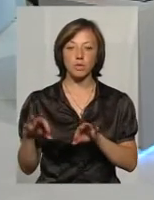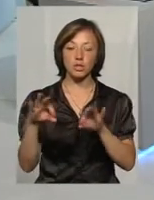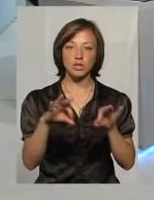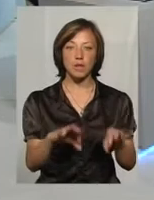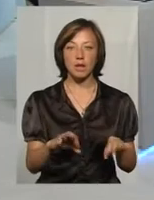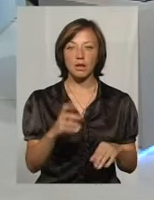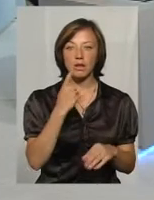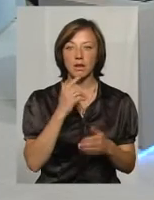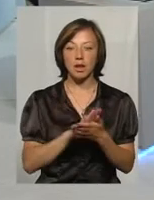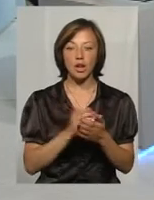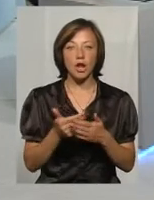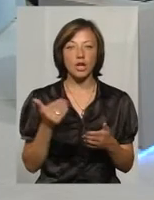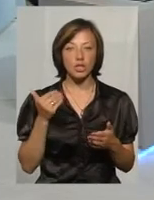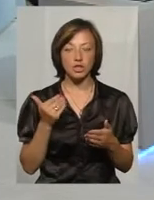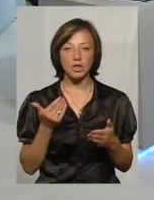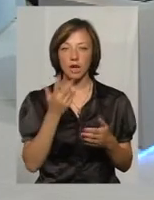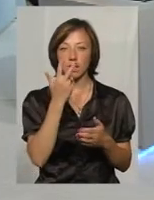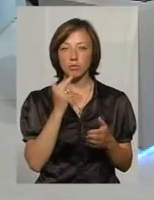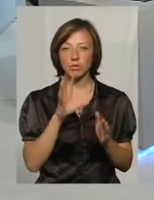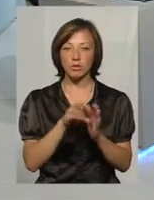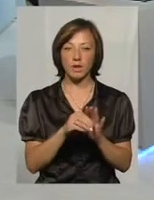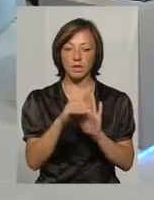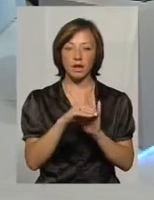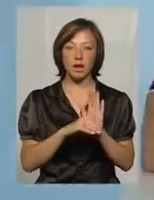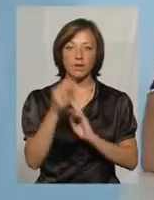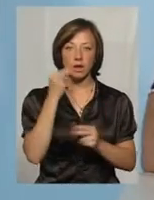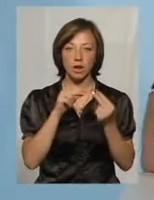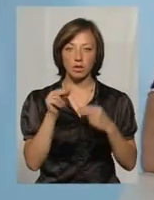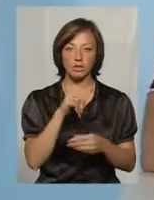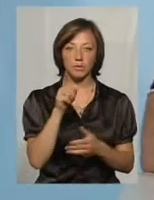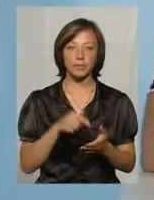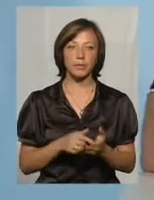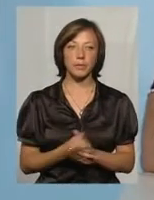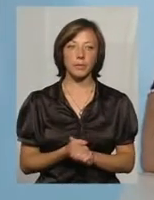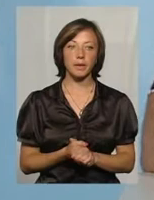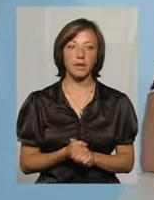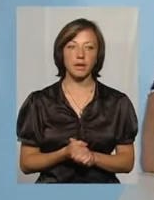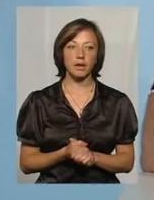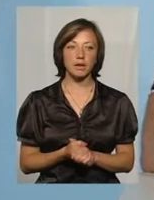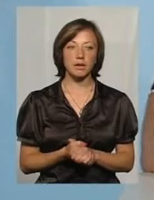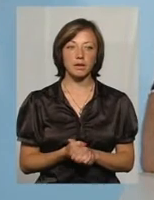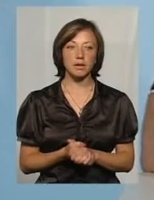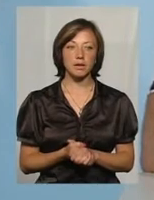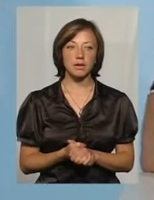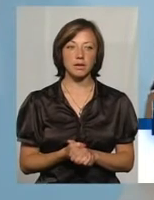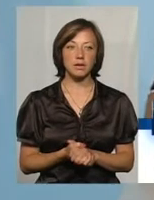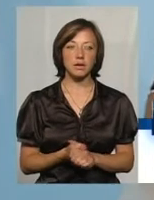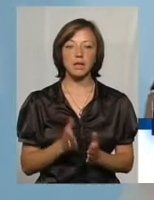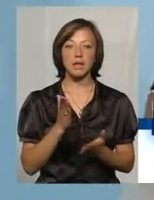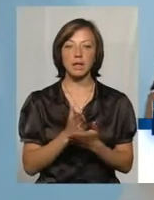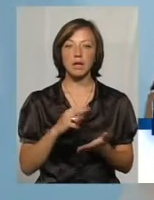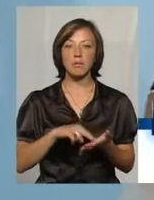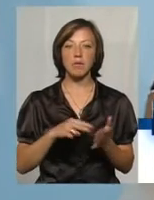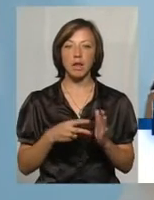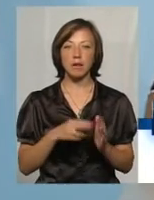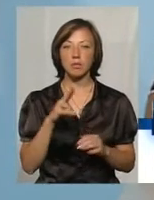гемодіаліз трошки раніше і, можливо, якось адаптувати свій графік краще? Так, є плани, як я говорив, по